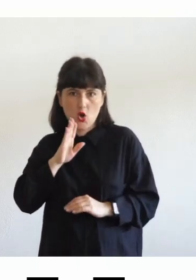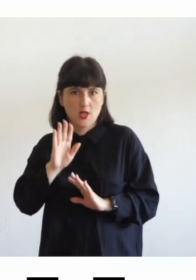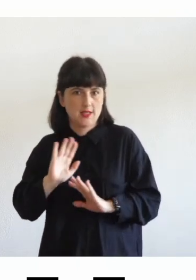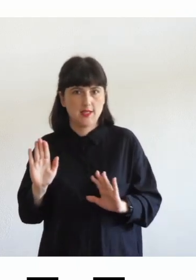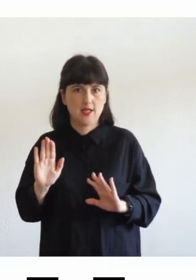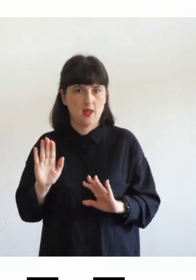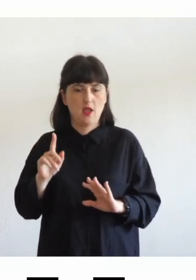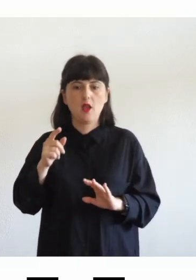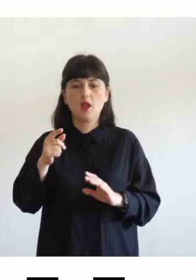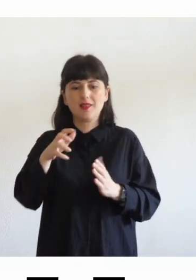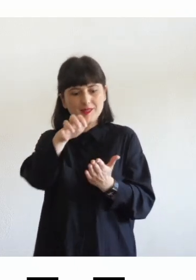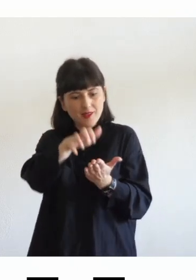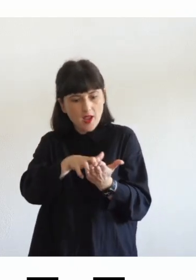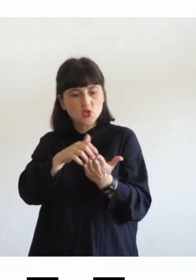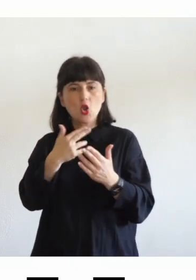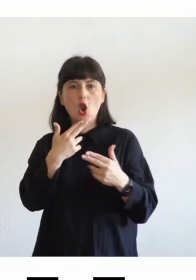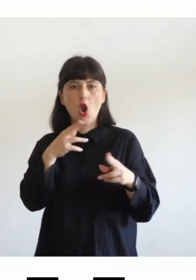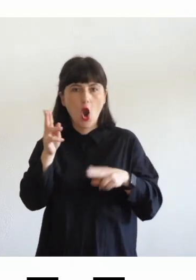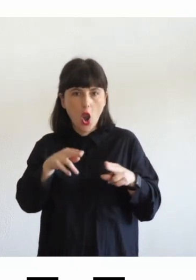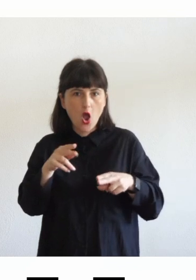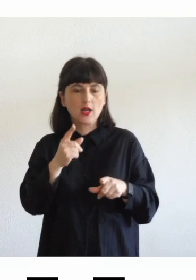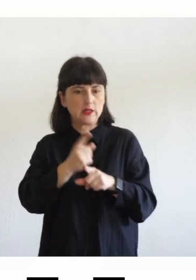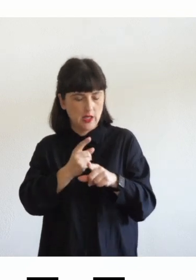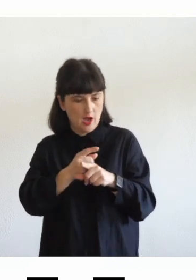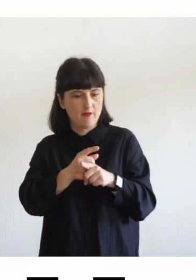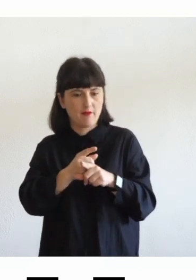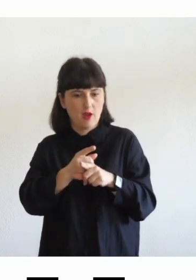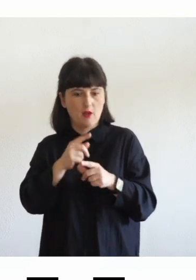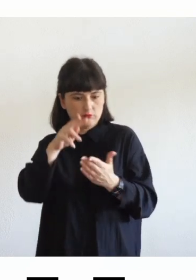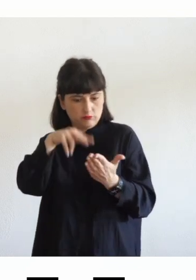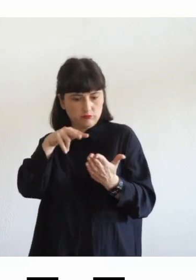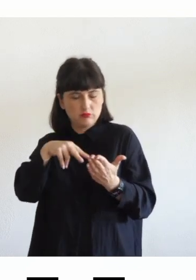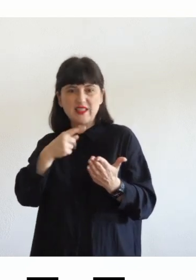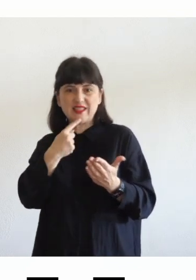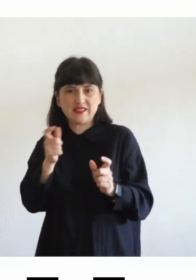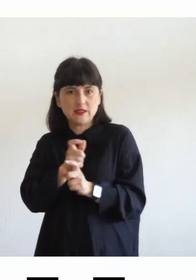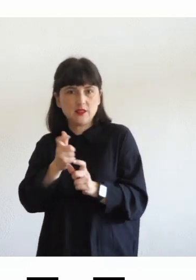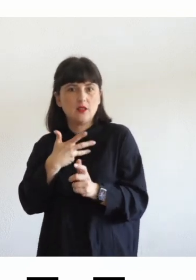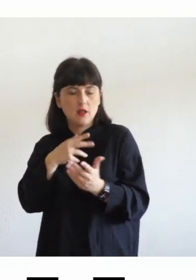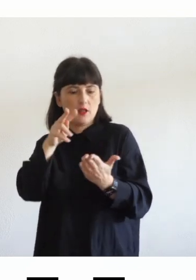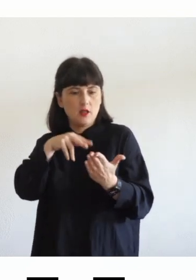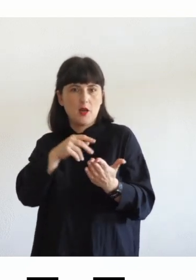nel testo che deve essere letto e studiato dallo studente con dislessia poi